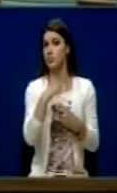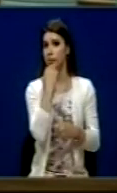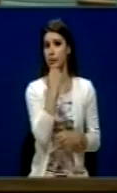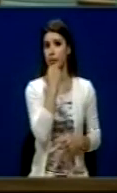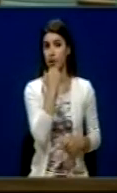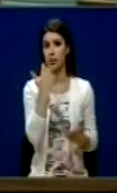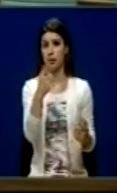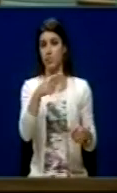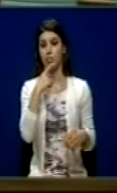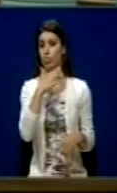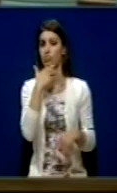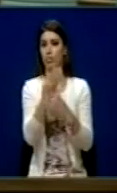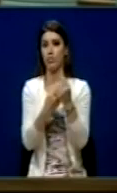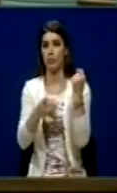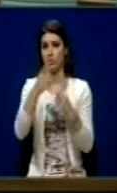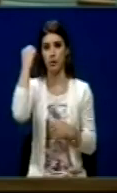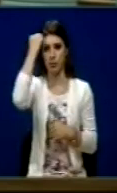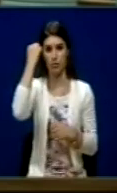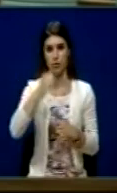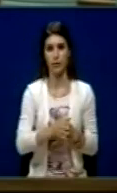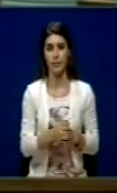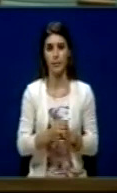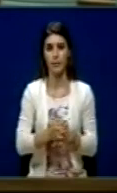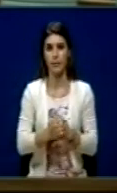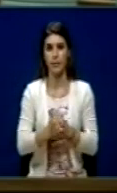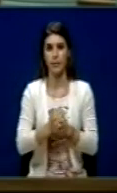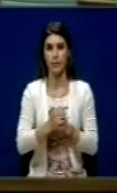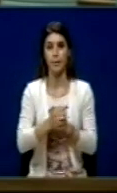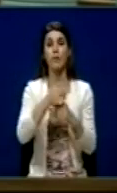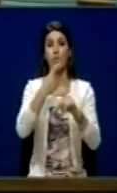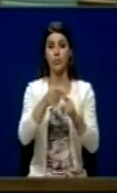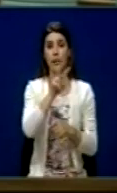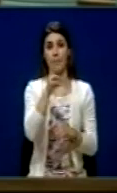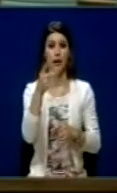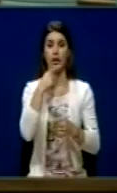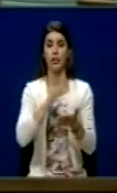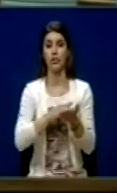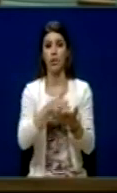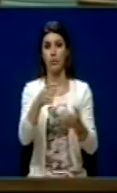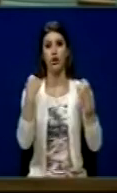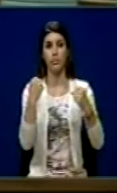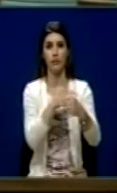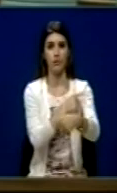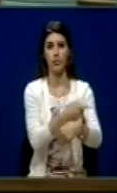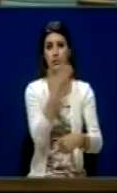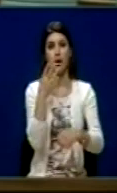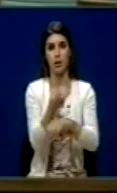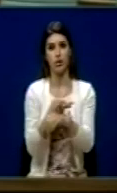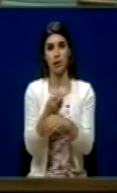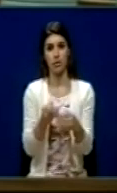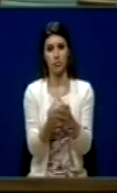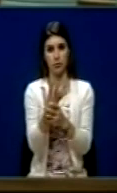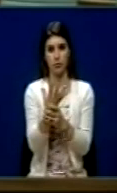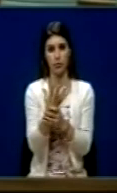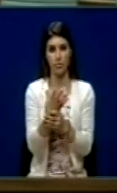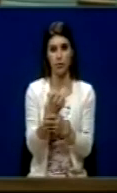është këto për e dëmtojnë shumë Kosovë. Dhe është qështja tjetër, nëse vërtet nuk e kemi fuqinë të abëjmë shtetën e ashtu se gjithë. Nëse